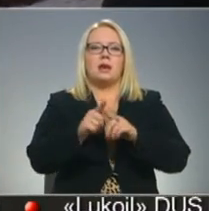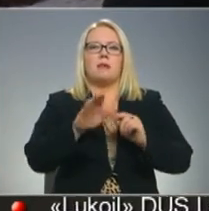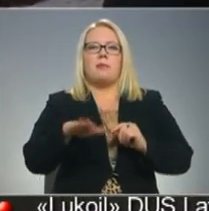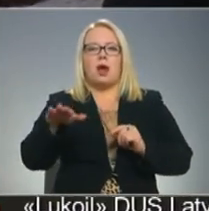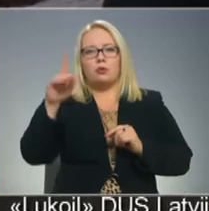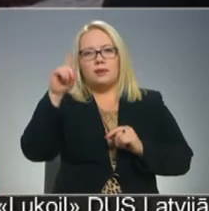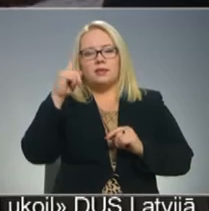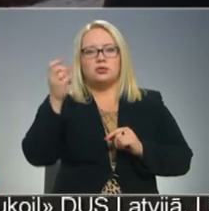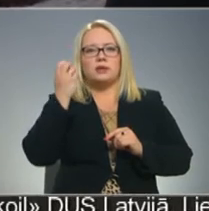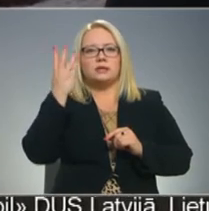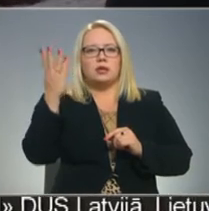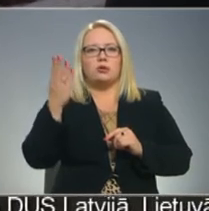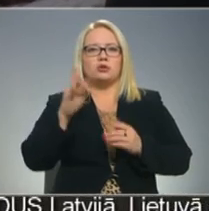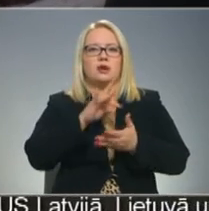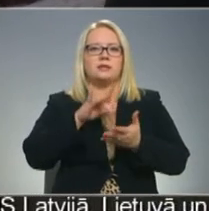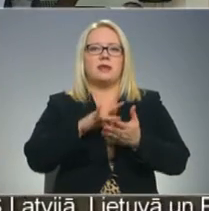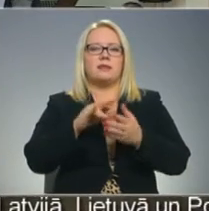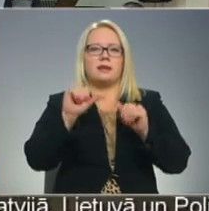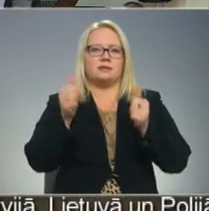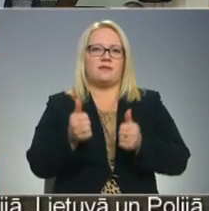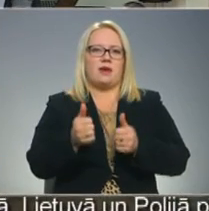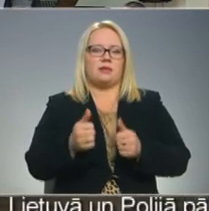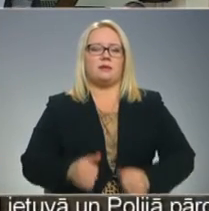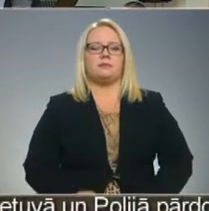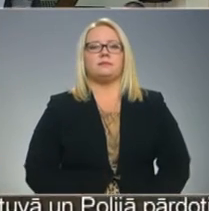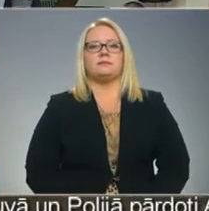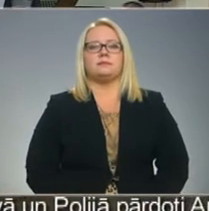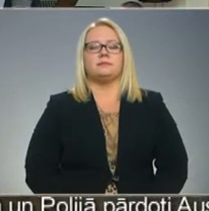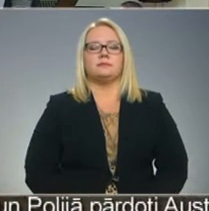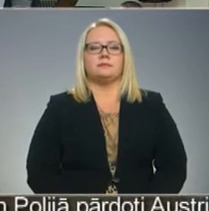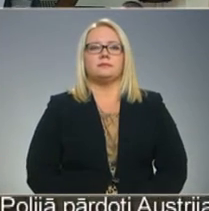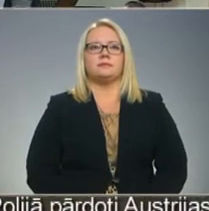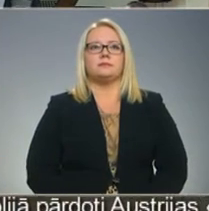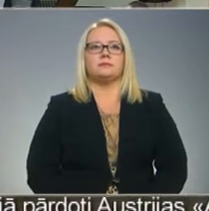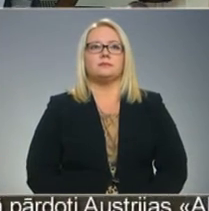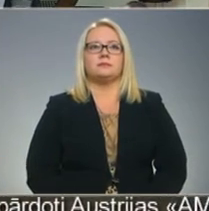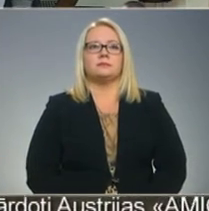medicīniskā un izglītojošā centra izveidi. Ausmas Prukta Roberts Kalniņš, Latgales regionālā televīzija.